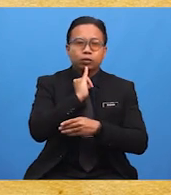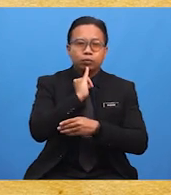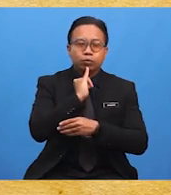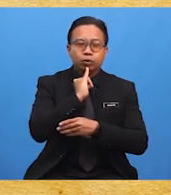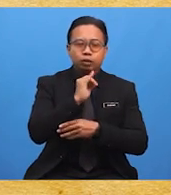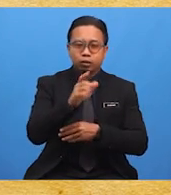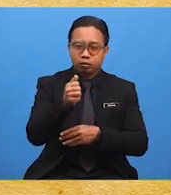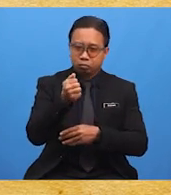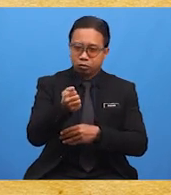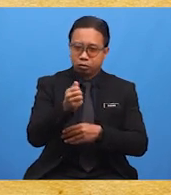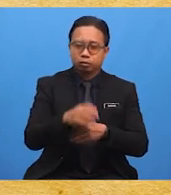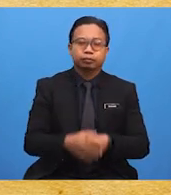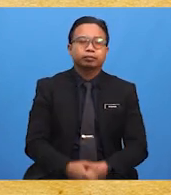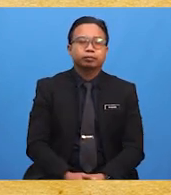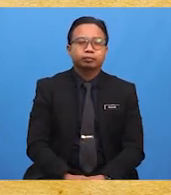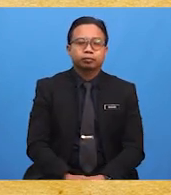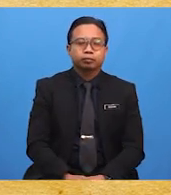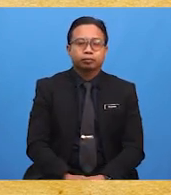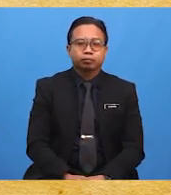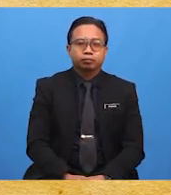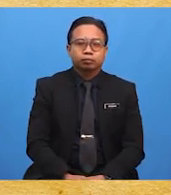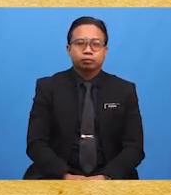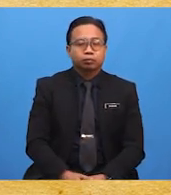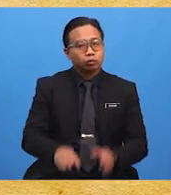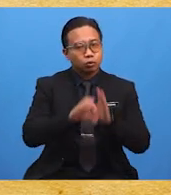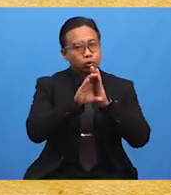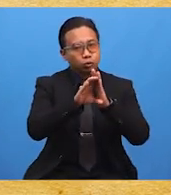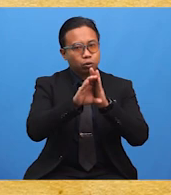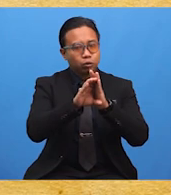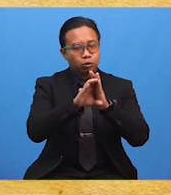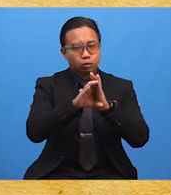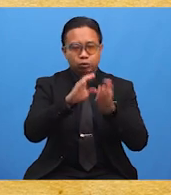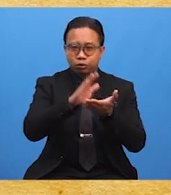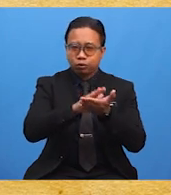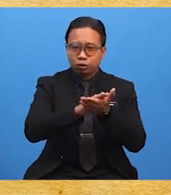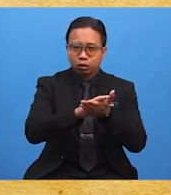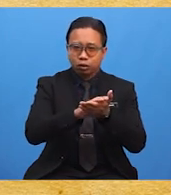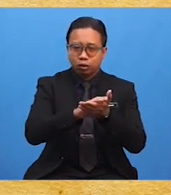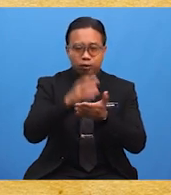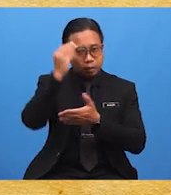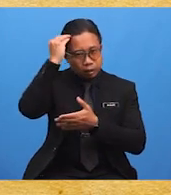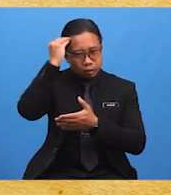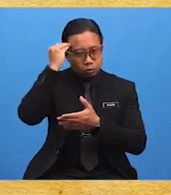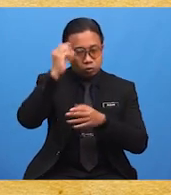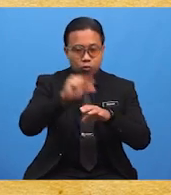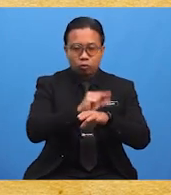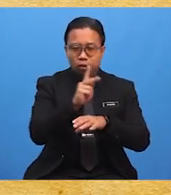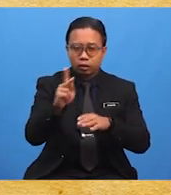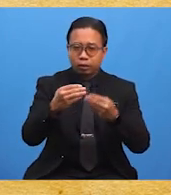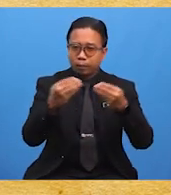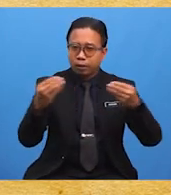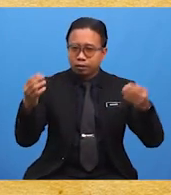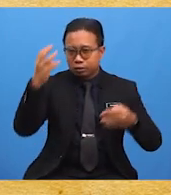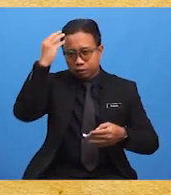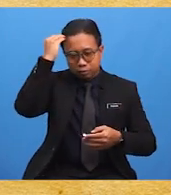sebagai bahasa pengantar. Sebagai contoh, sekolah vernakula Melayu menggunakan bahasa